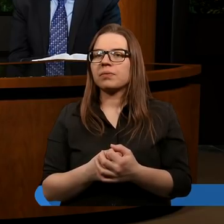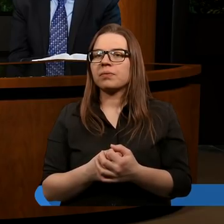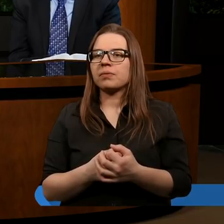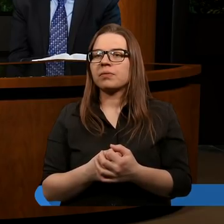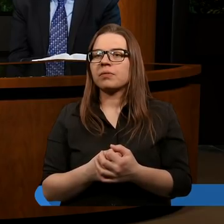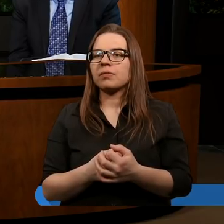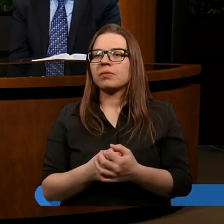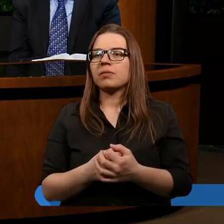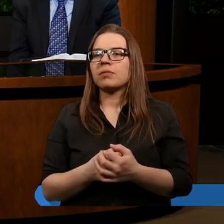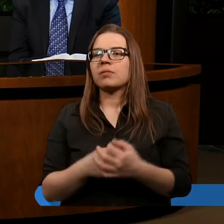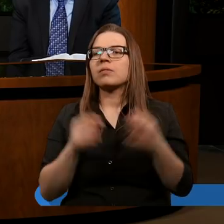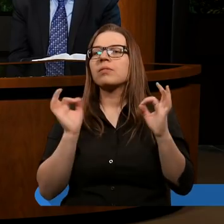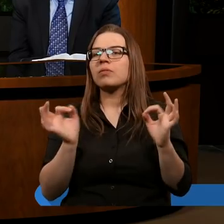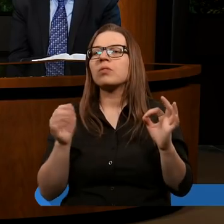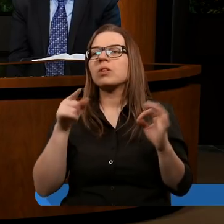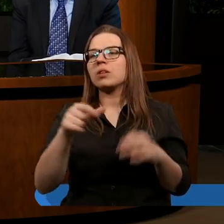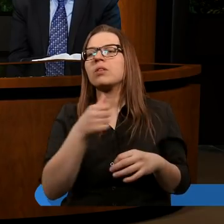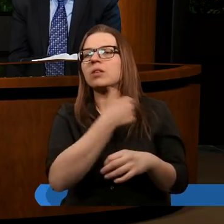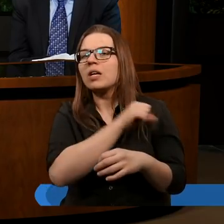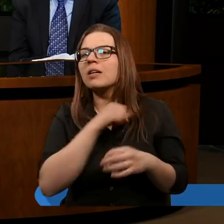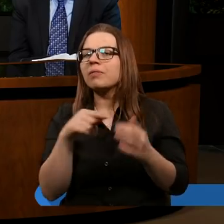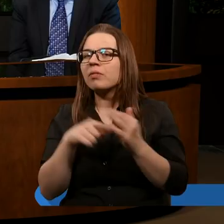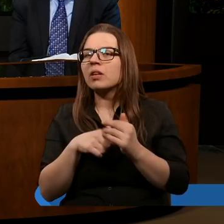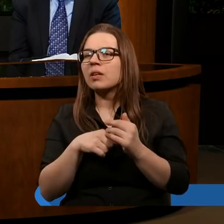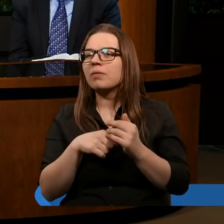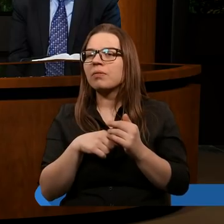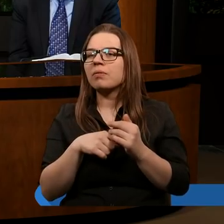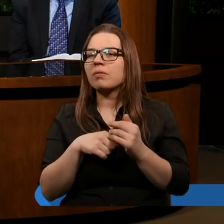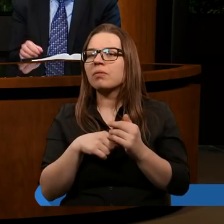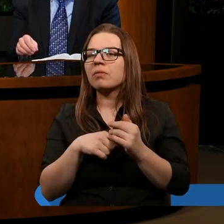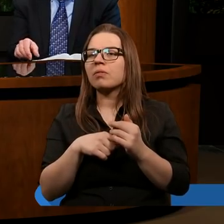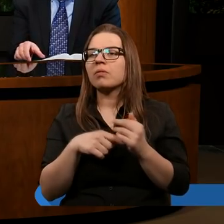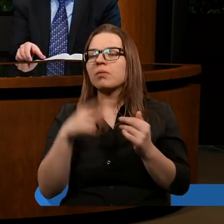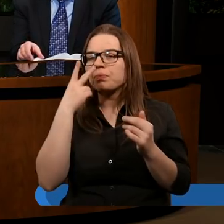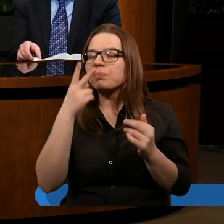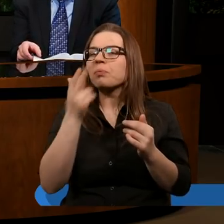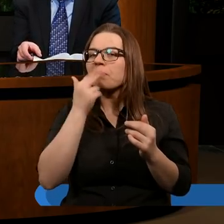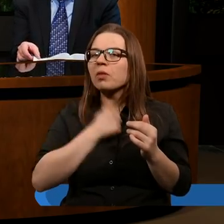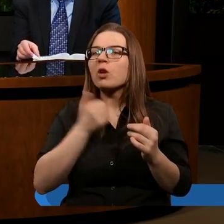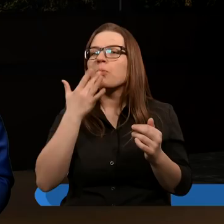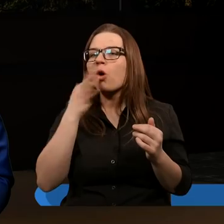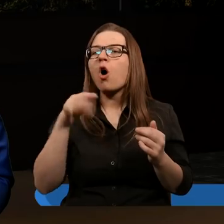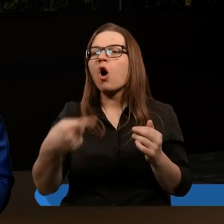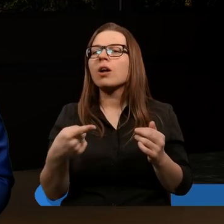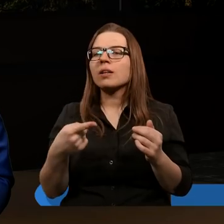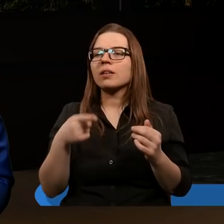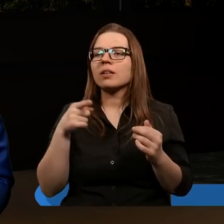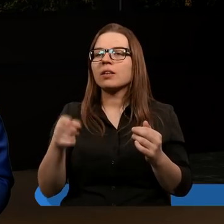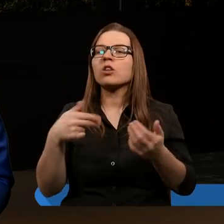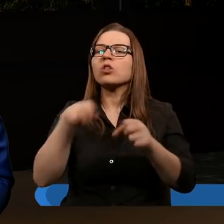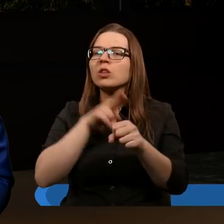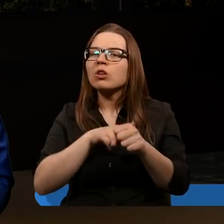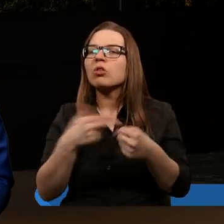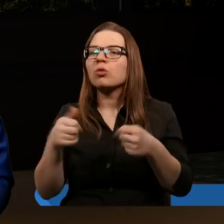Właśnie przede wszystkim tutaj kolor wyraźnie mówi nam o tym, że to był okres,